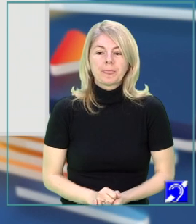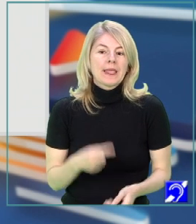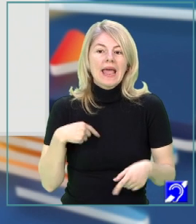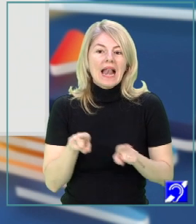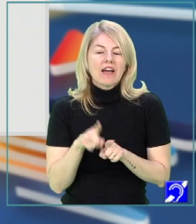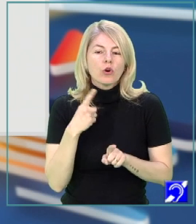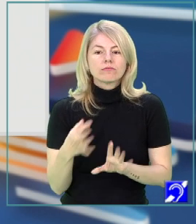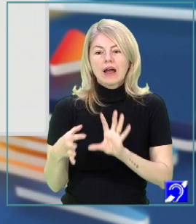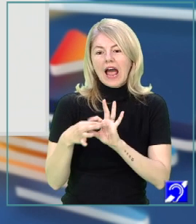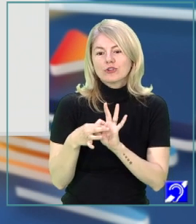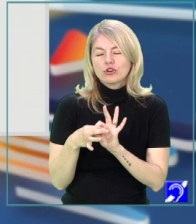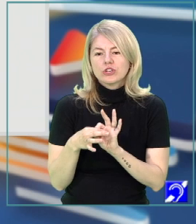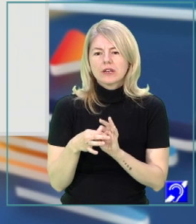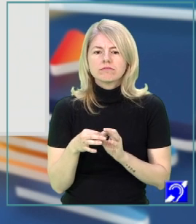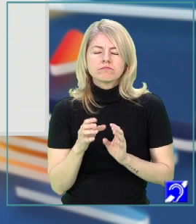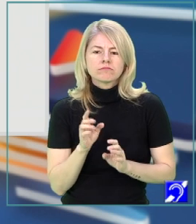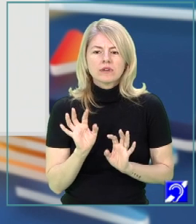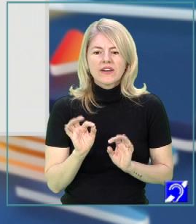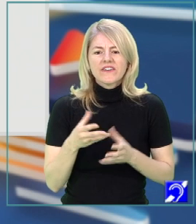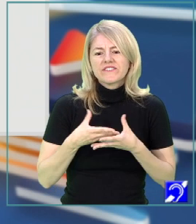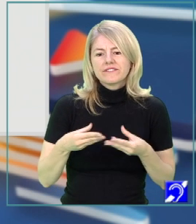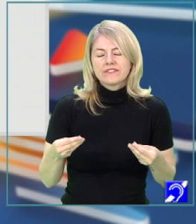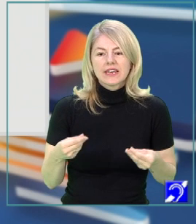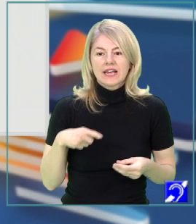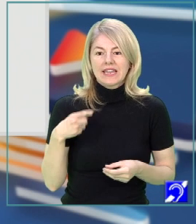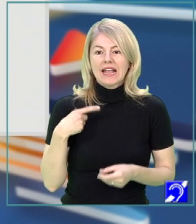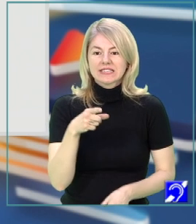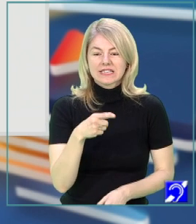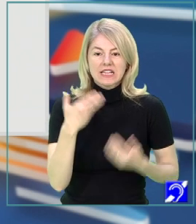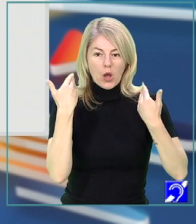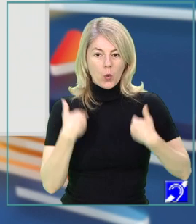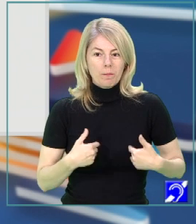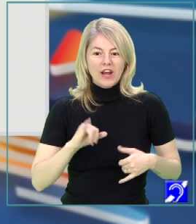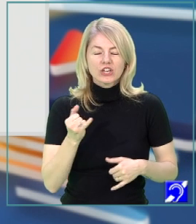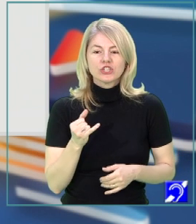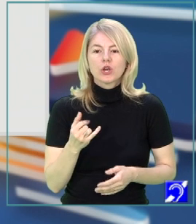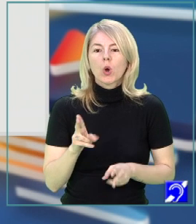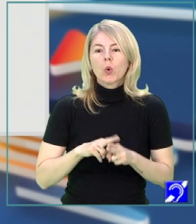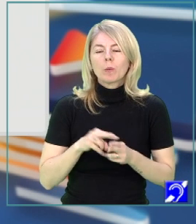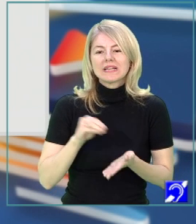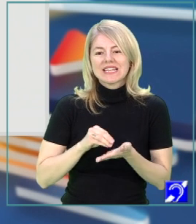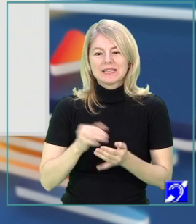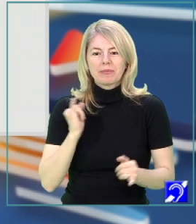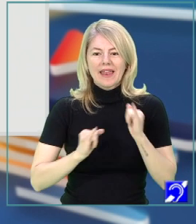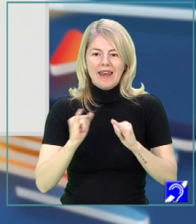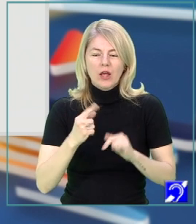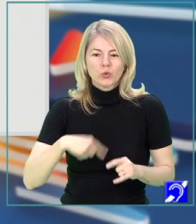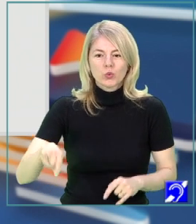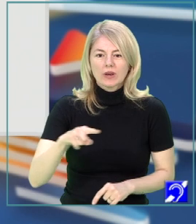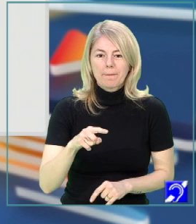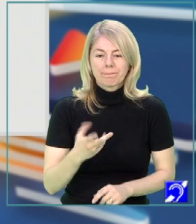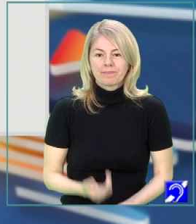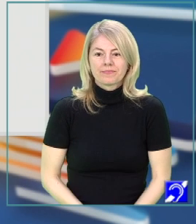o asociere discretă între existența umană și starea naturii. Prin